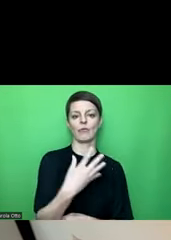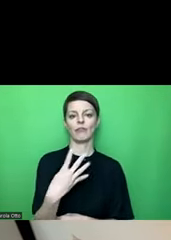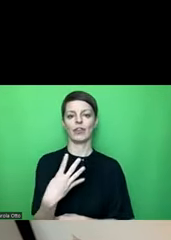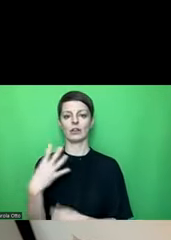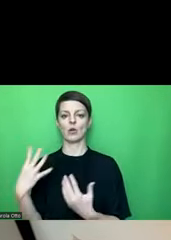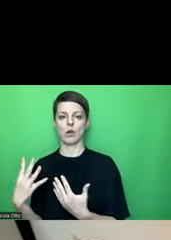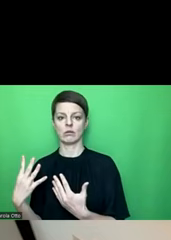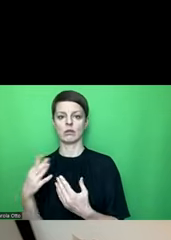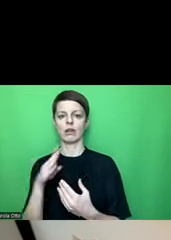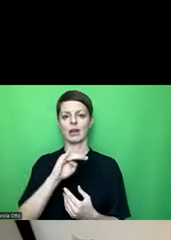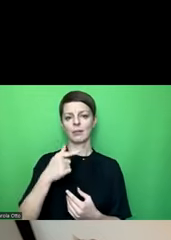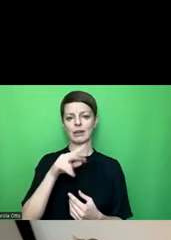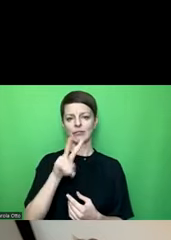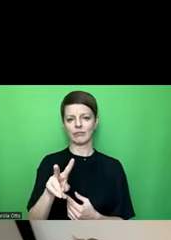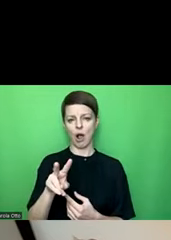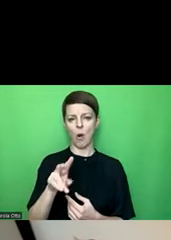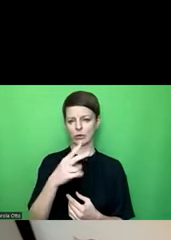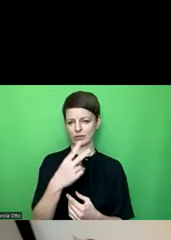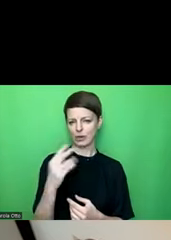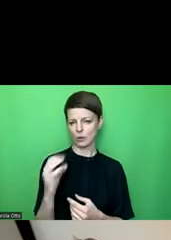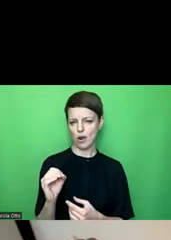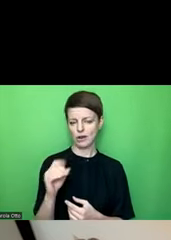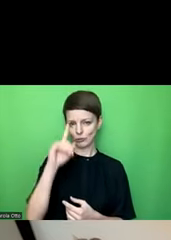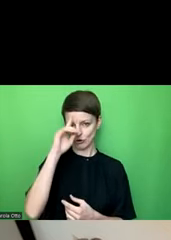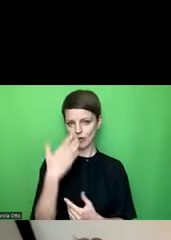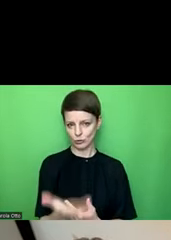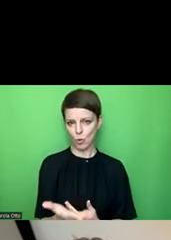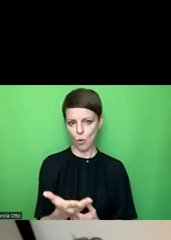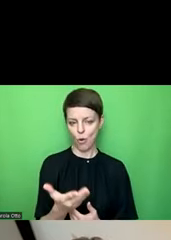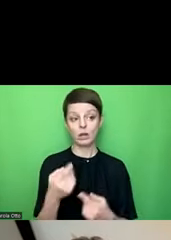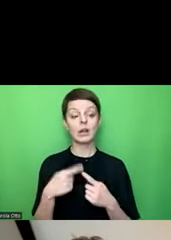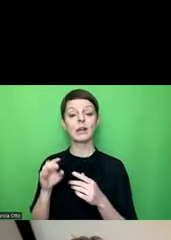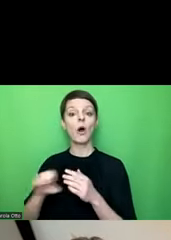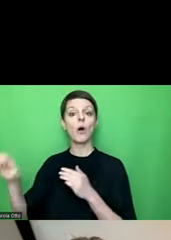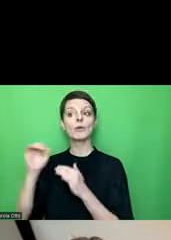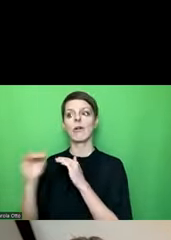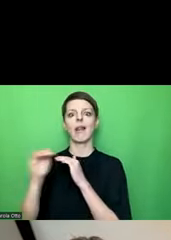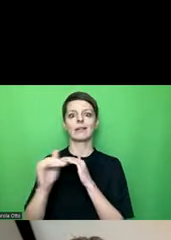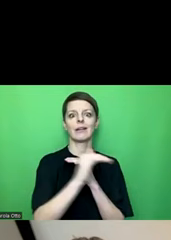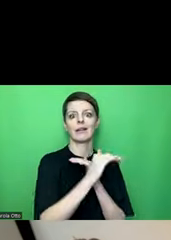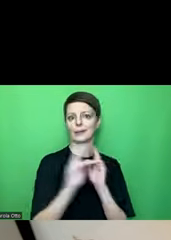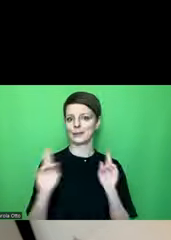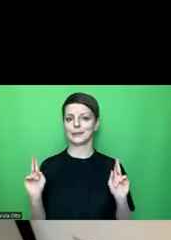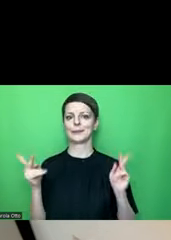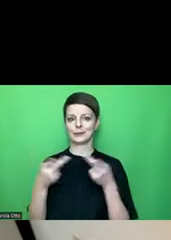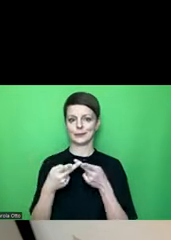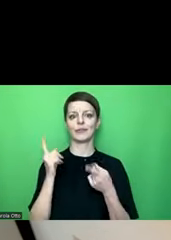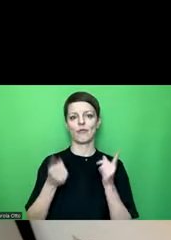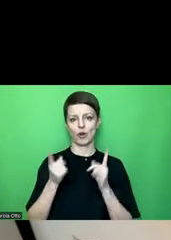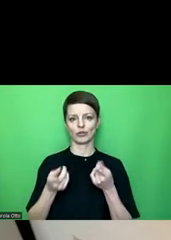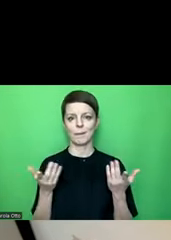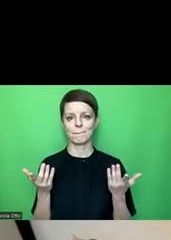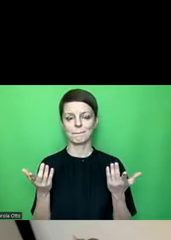BitV 2.0 in Deutschland und auch in anderen europäischen Ländern vorgeschrieben ist. Und wir haben